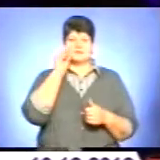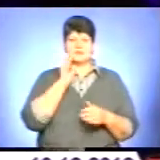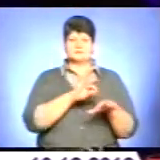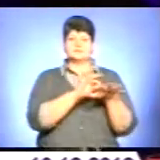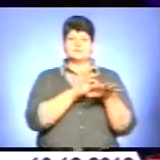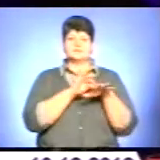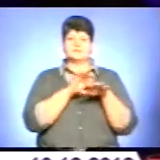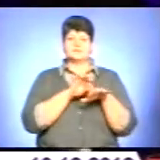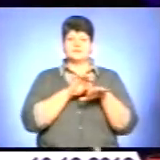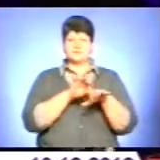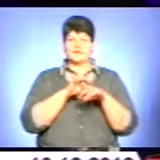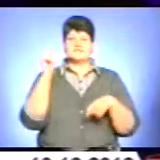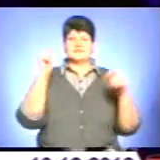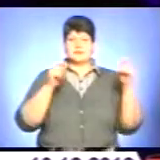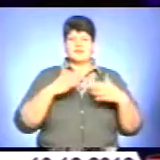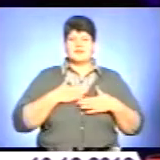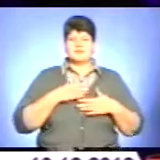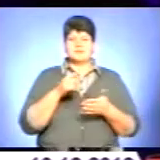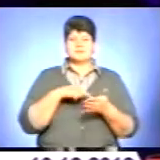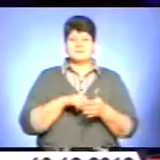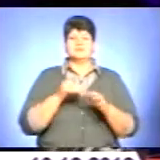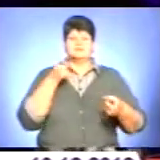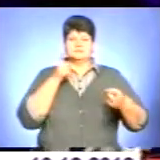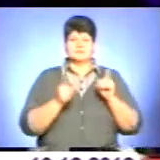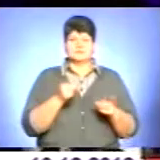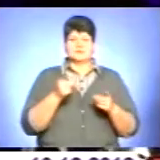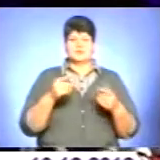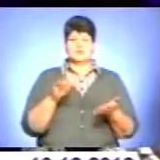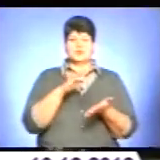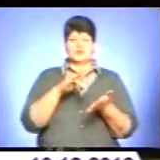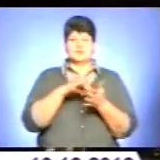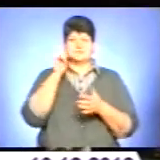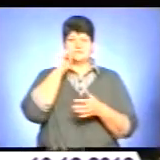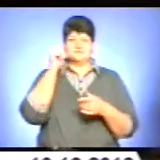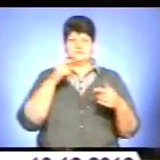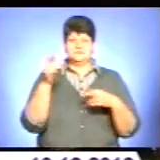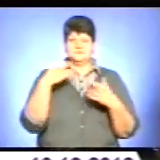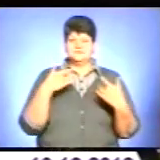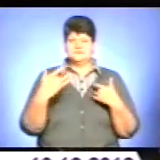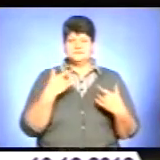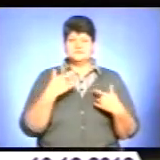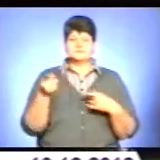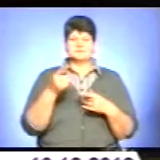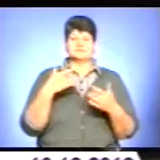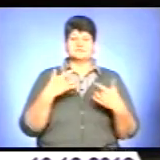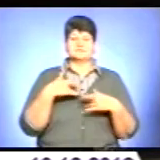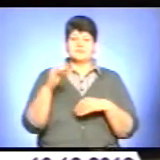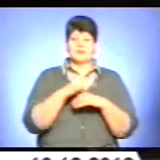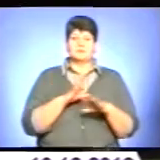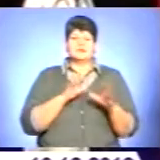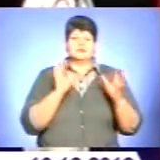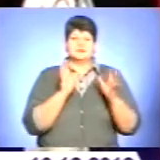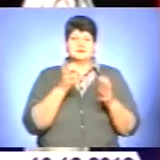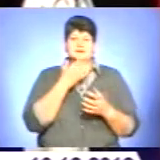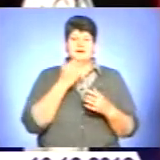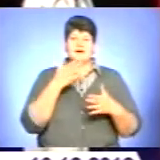фестиваль. Наше місто стало справжньою театральною столицею України. Тернопільські театральні вечори були зігріті теплом зустрічей,